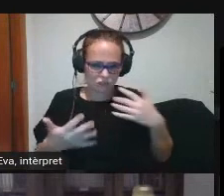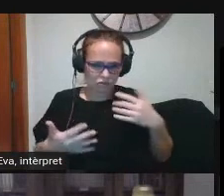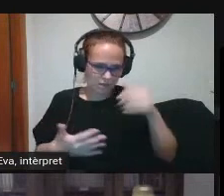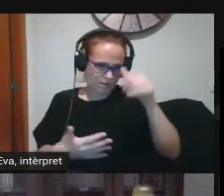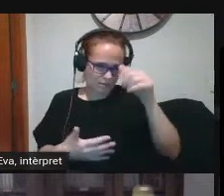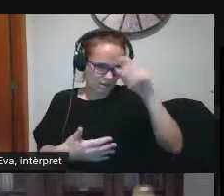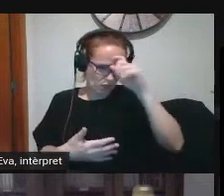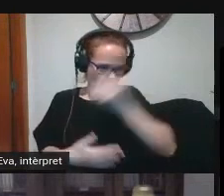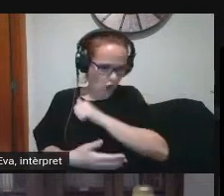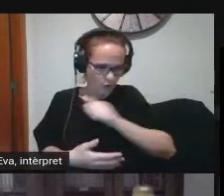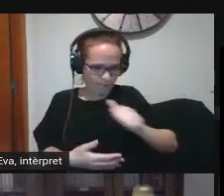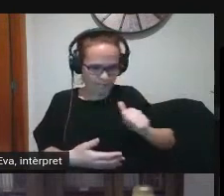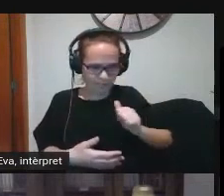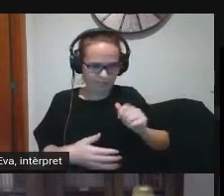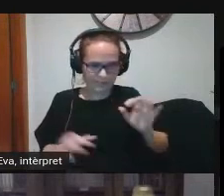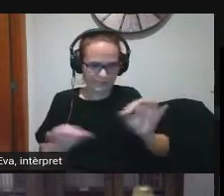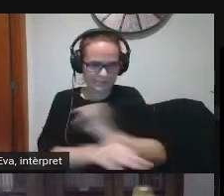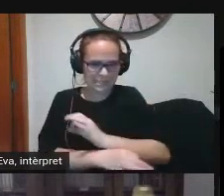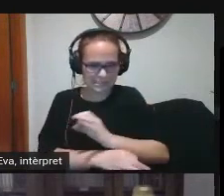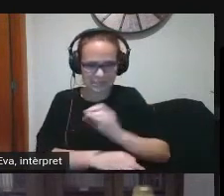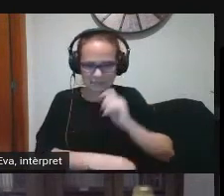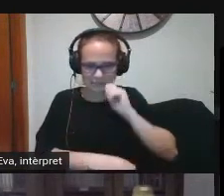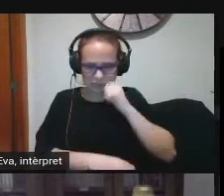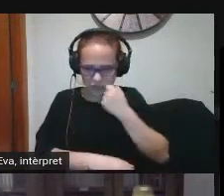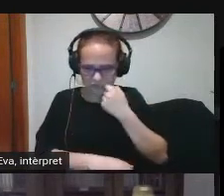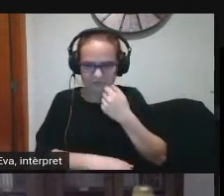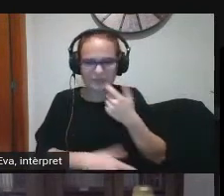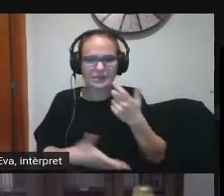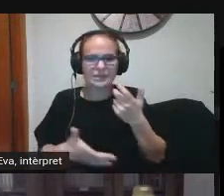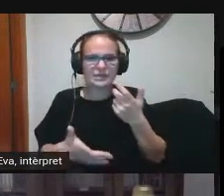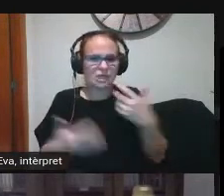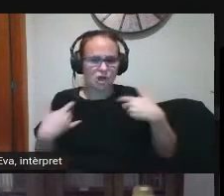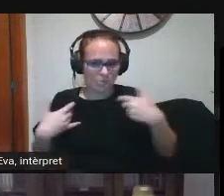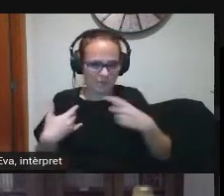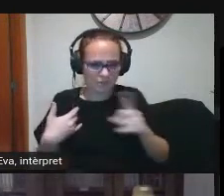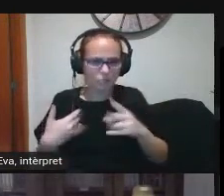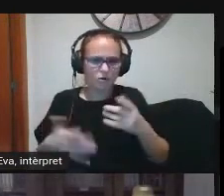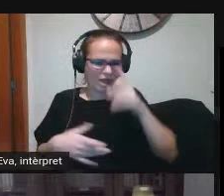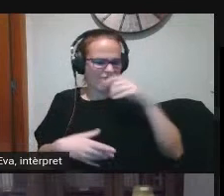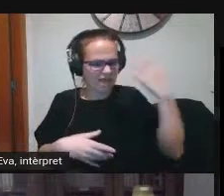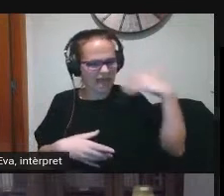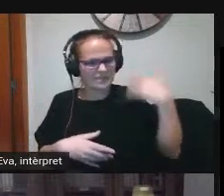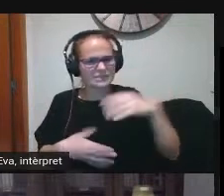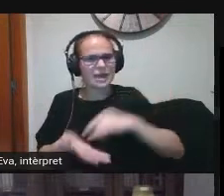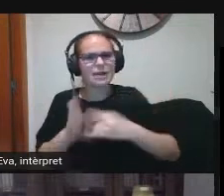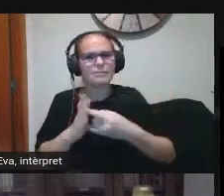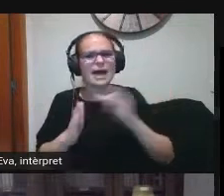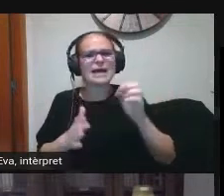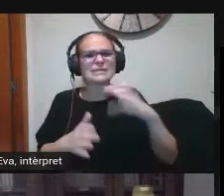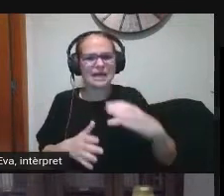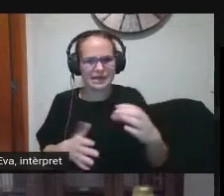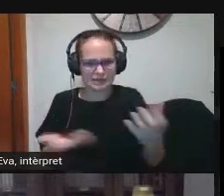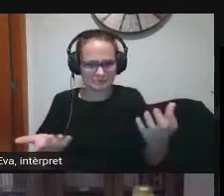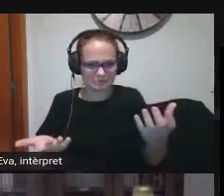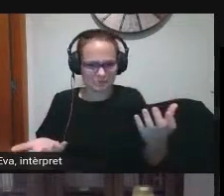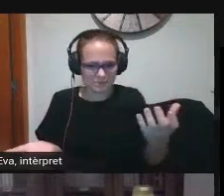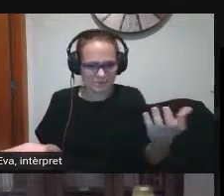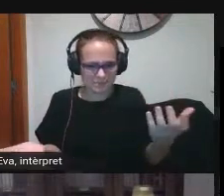pateixi però real que fa ja fa uns quants anys que va sortir el Platac i anem a preguntar-vos directament com està el vostre centre amb el Platac